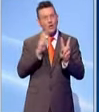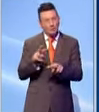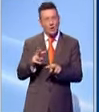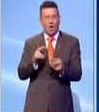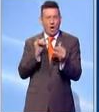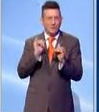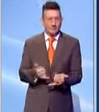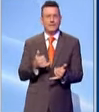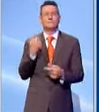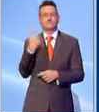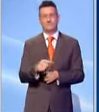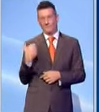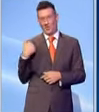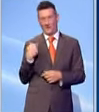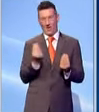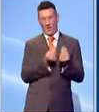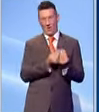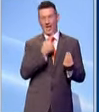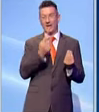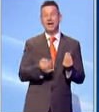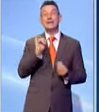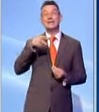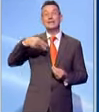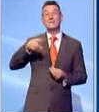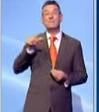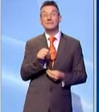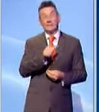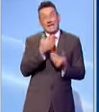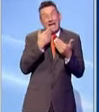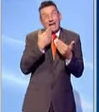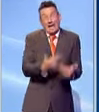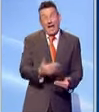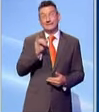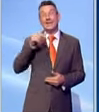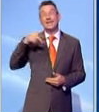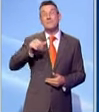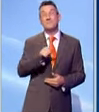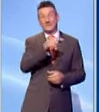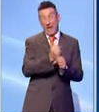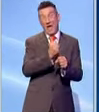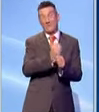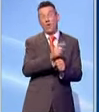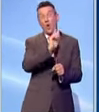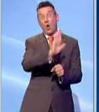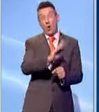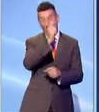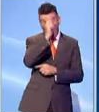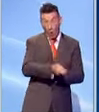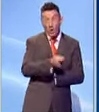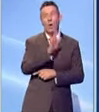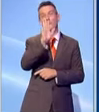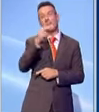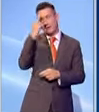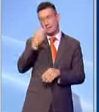L'esempio che faceva il collega circa l'Inps, siamo tutti grati all'Inps per il lavoro che ha svolto, ma ricordiamo anche gli enormi